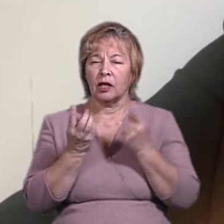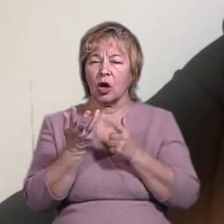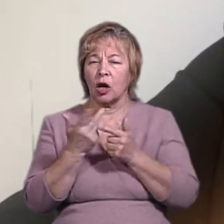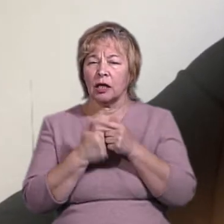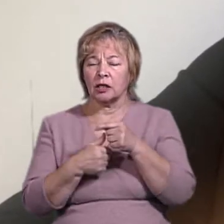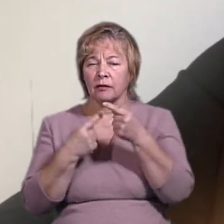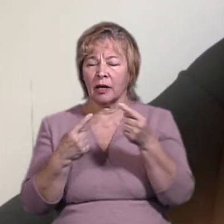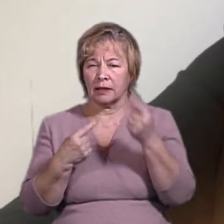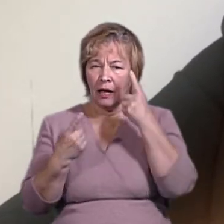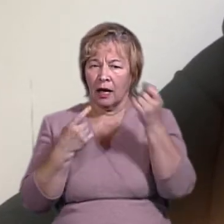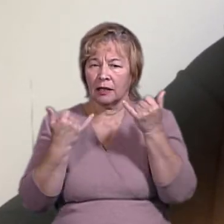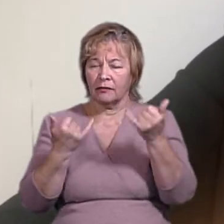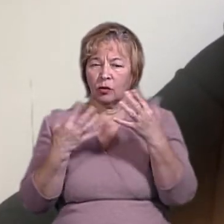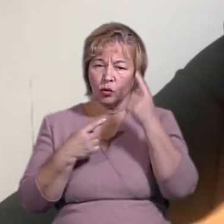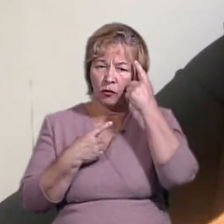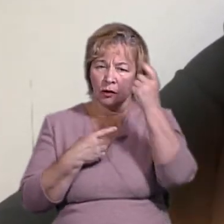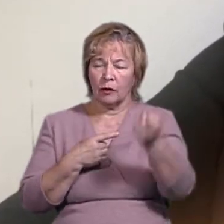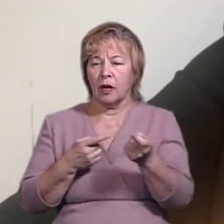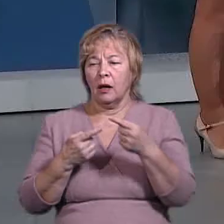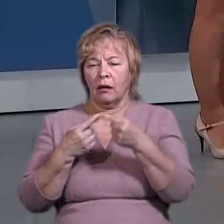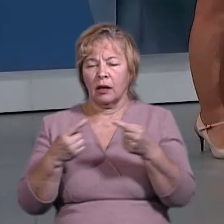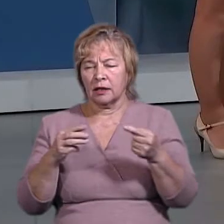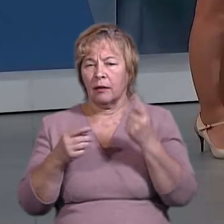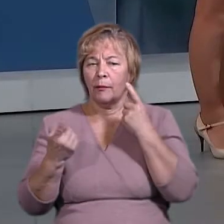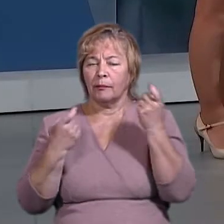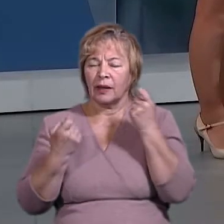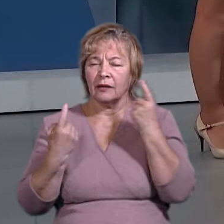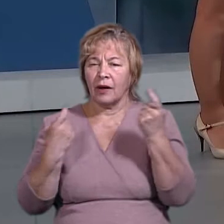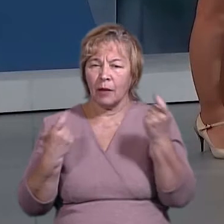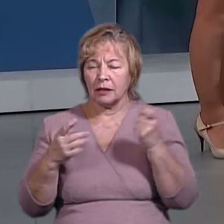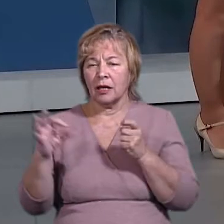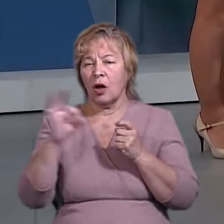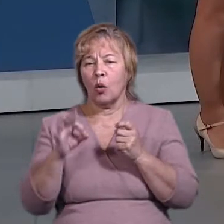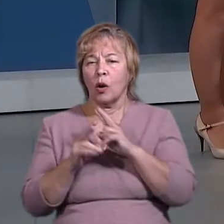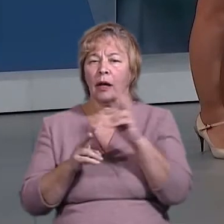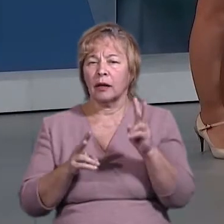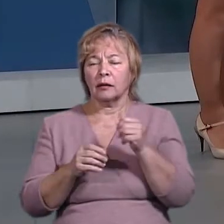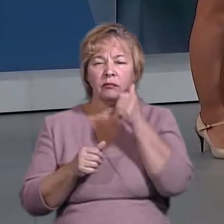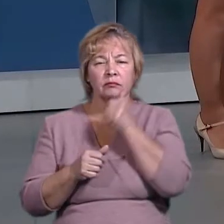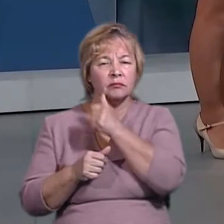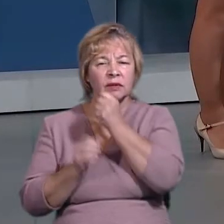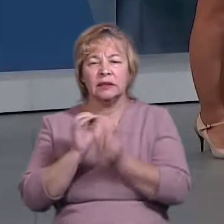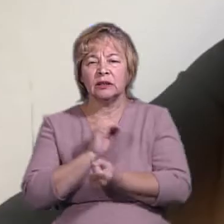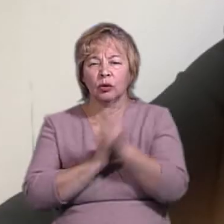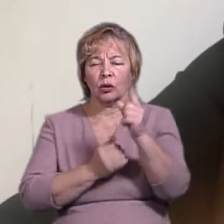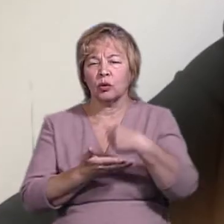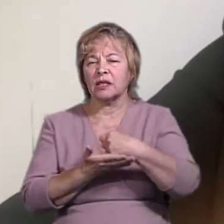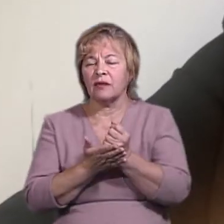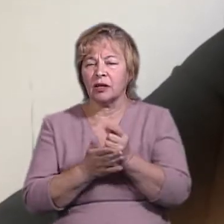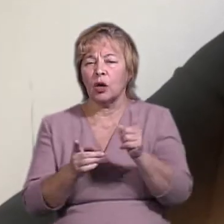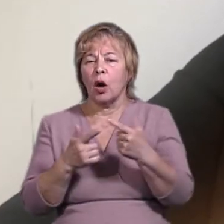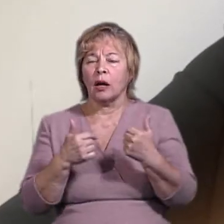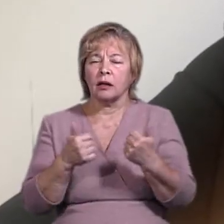комунікацій, а сьогодні вже і повідомлень в засобах масової інформації про якісь анонімні джерела, які стверджують, що